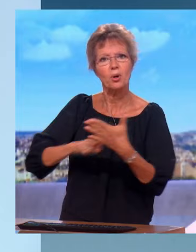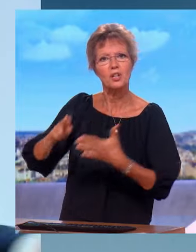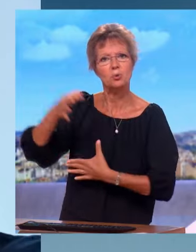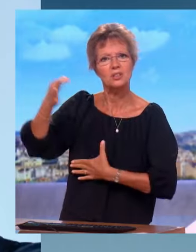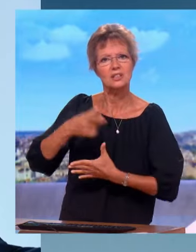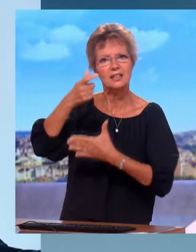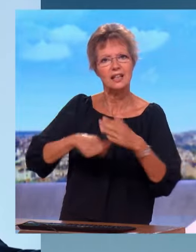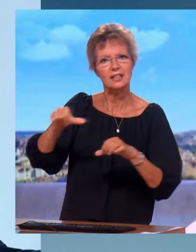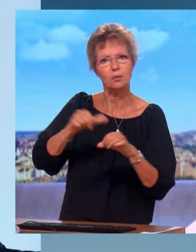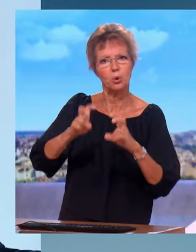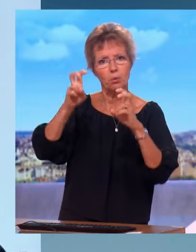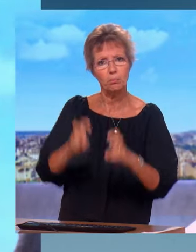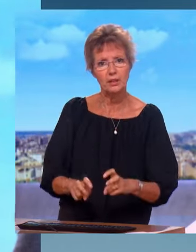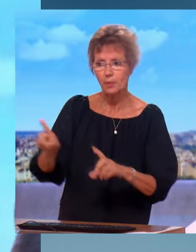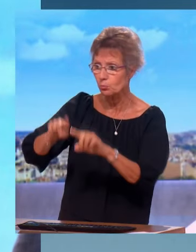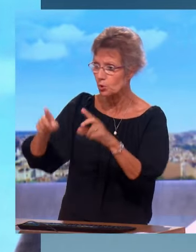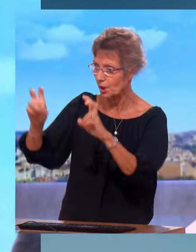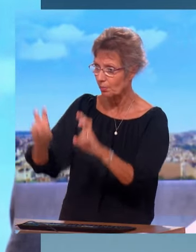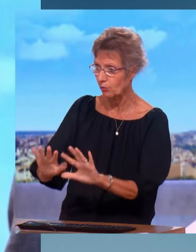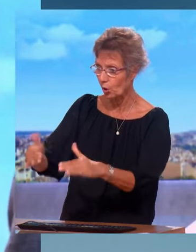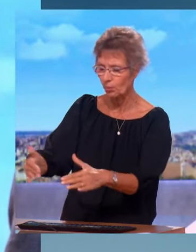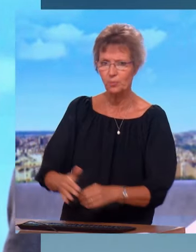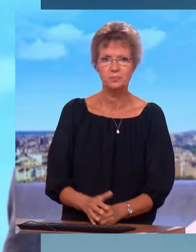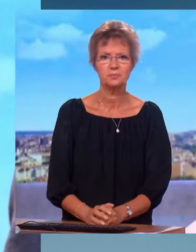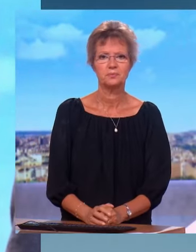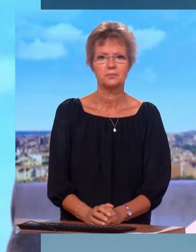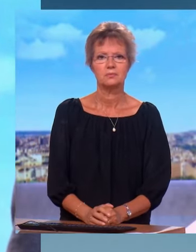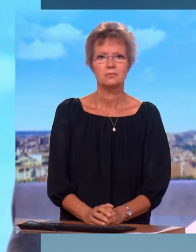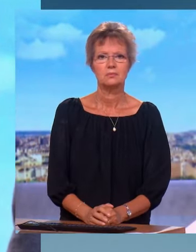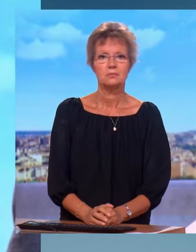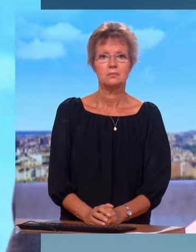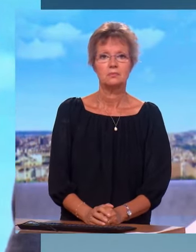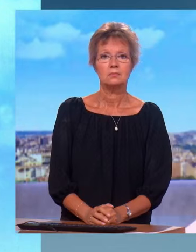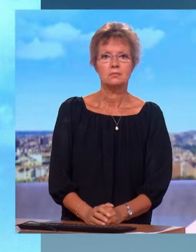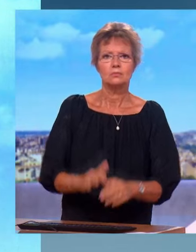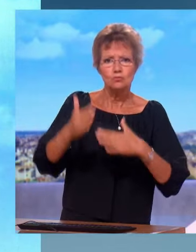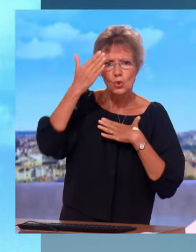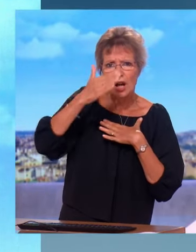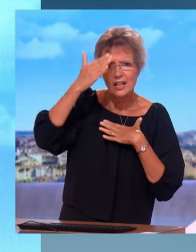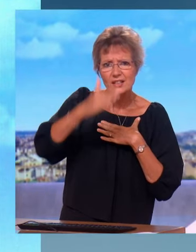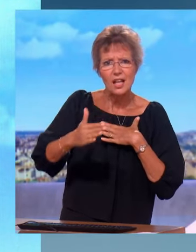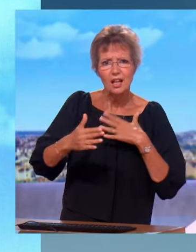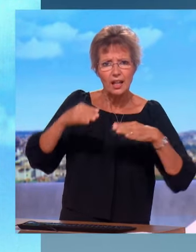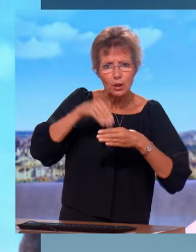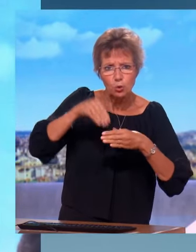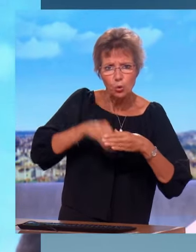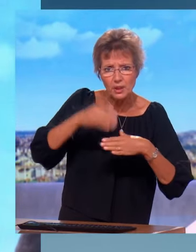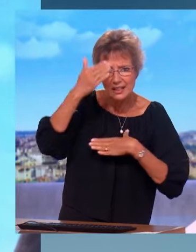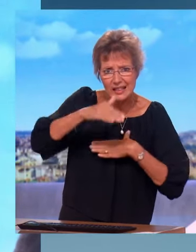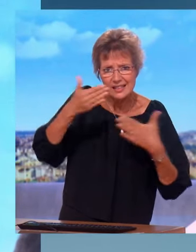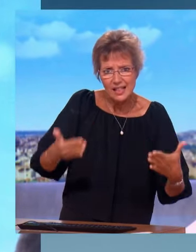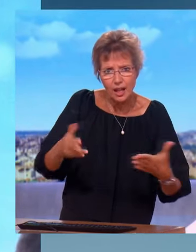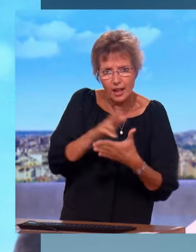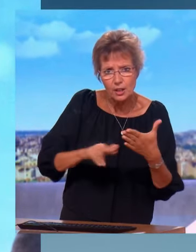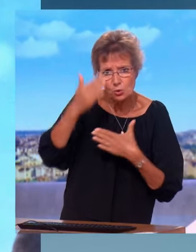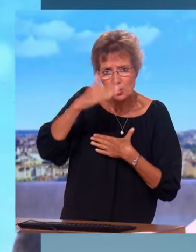», faites-moi une proposition pour baisser vos budgets. monsieur… – On n'a pas attendu l'État, nous, pour apprendre à vivre en faisant des économies. Ce que les